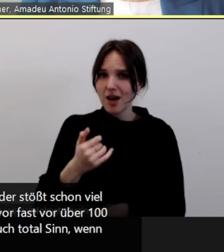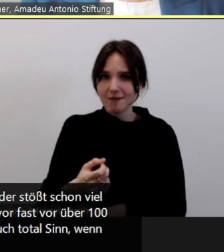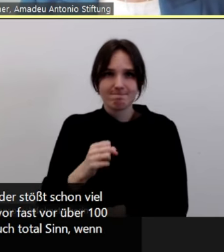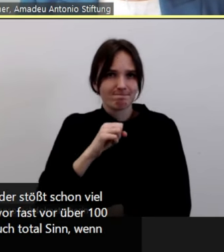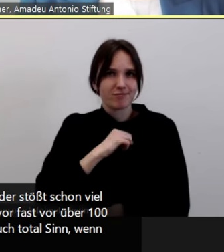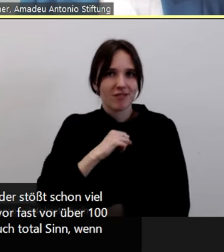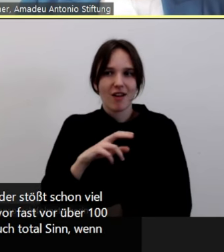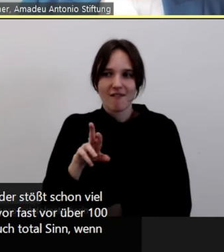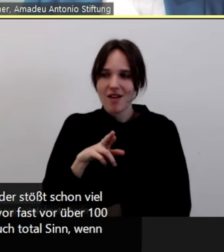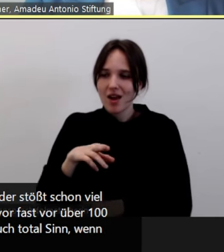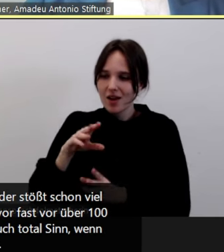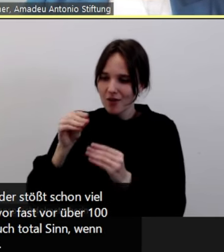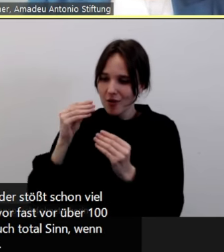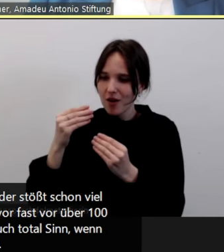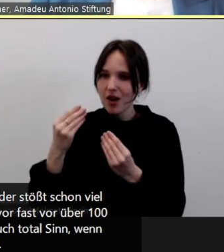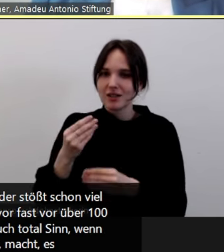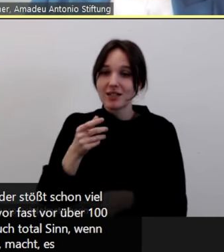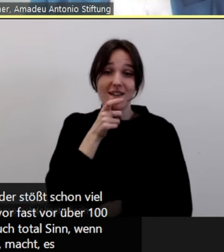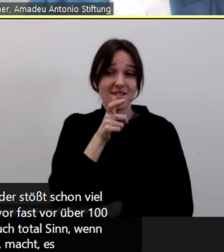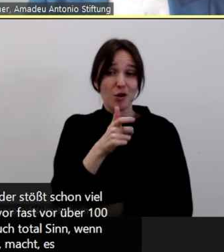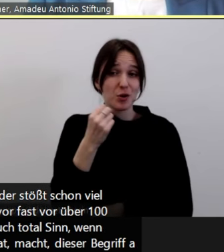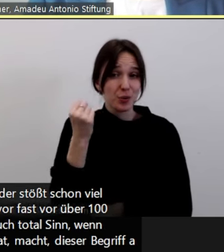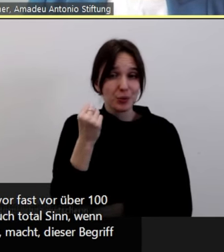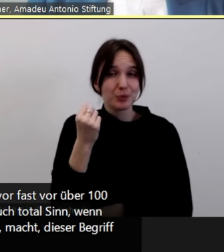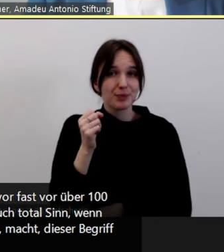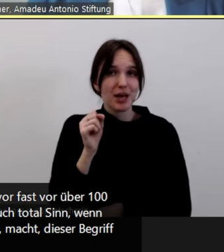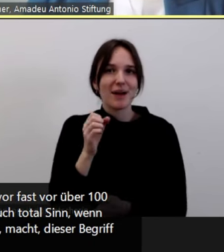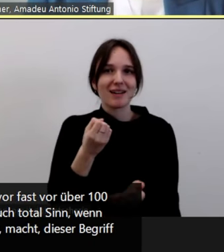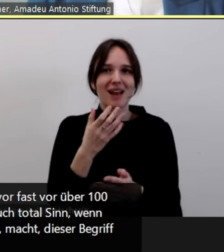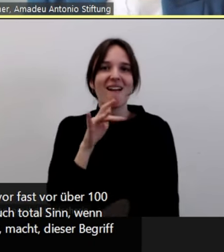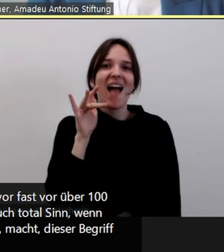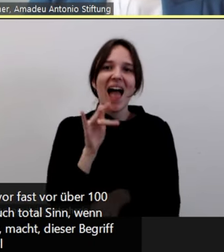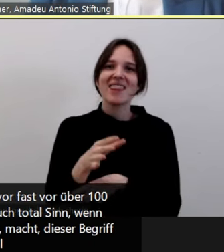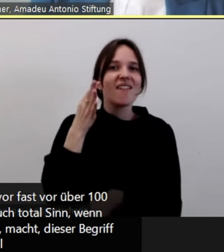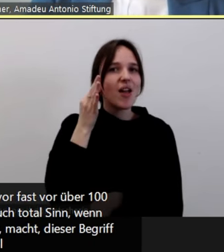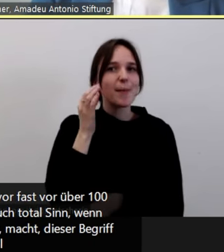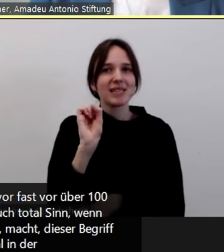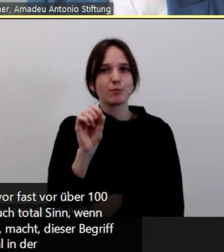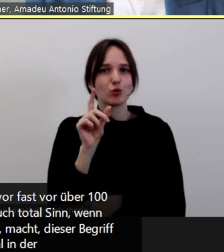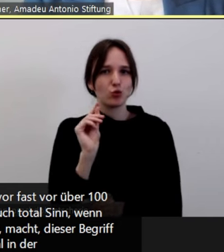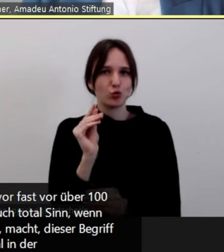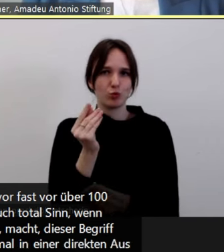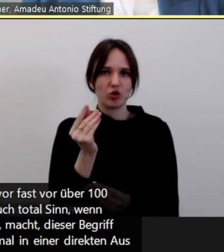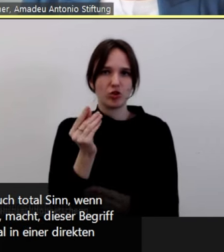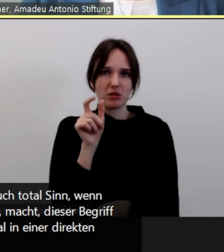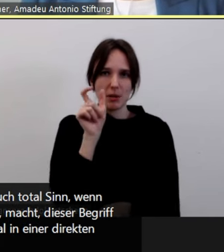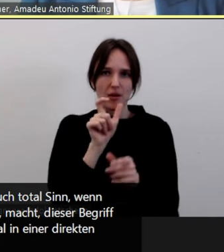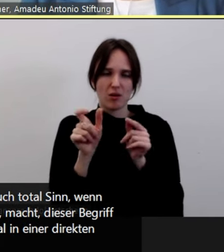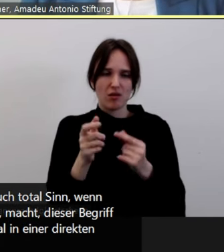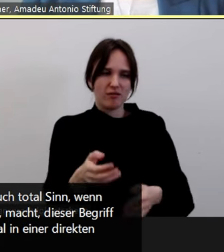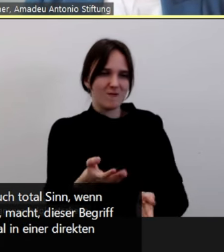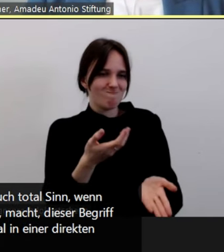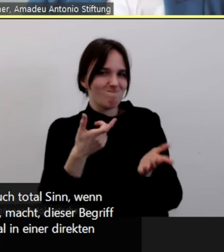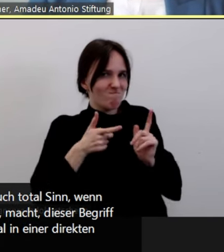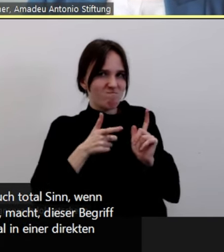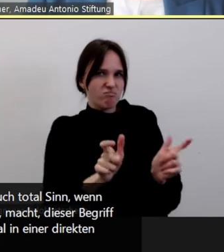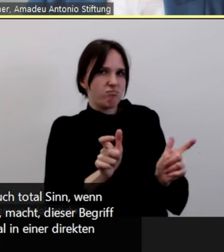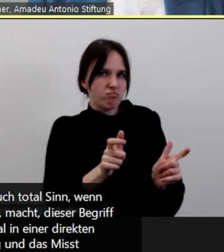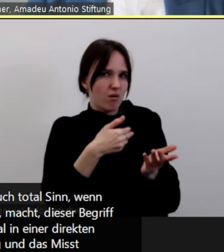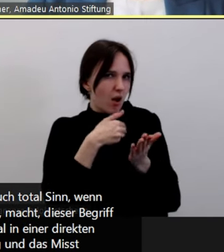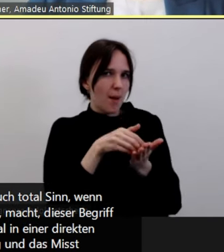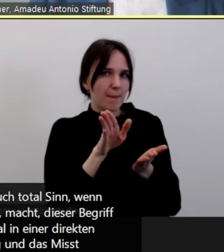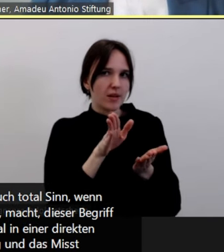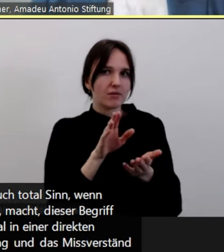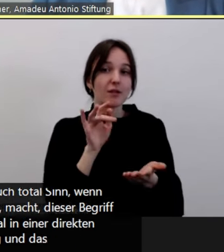einmal auseinandergesetzt hat, macht dieser Begriff auch total Sinn, aber der führt natürlich manchmal in einer direkten Auseinandersetzung erst mal zur Abwehrhaltung und das